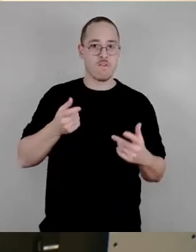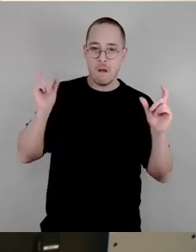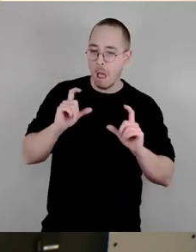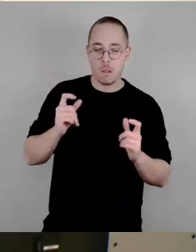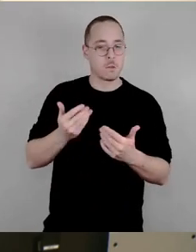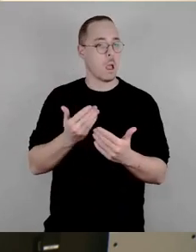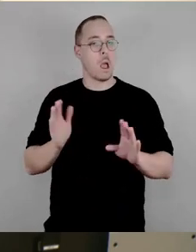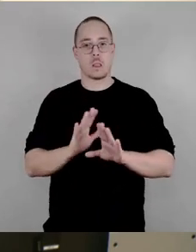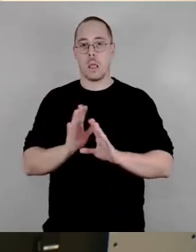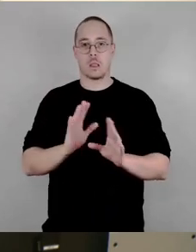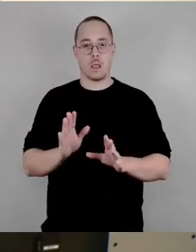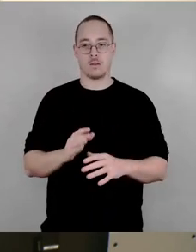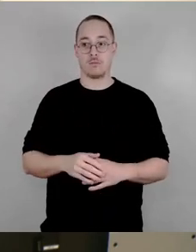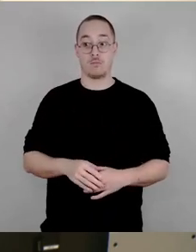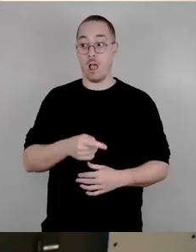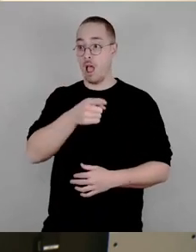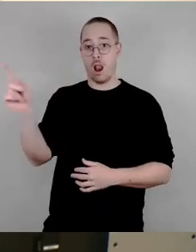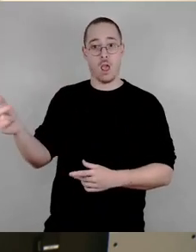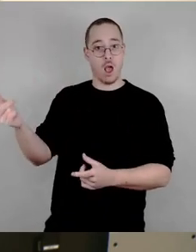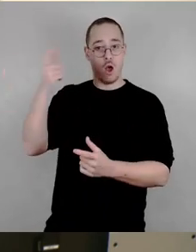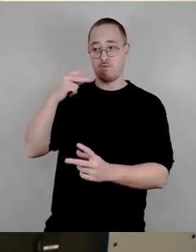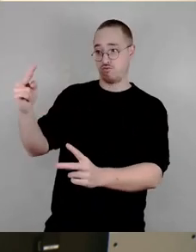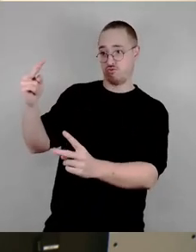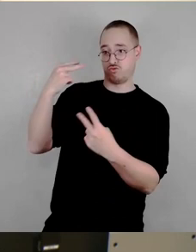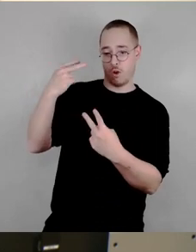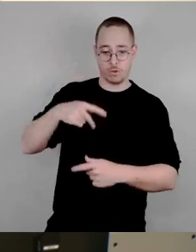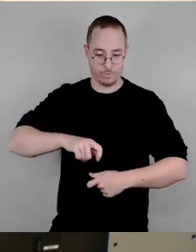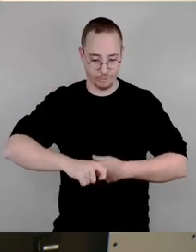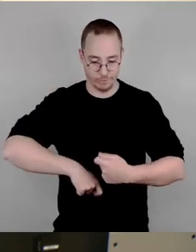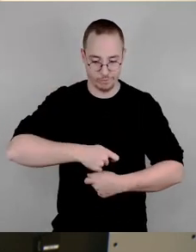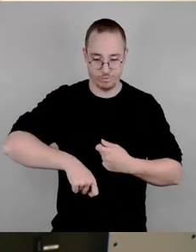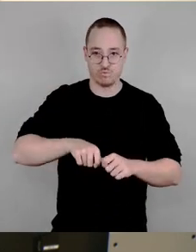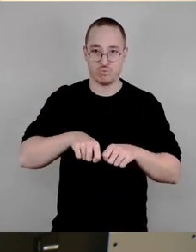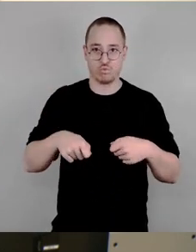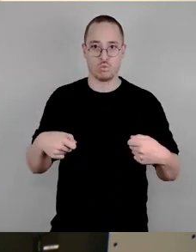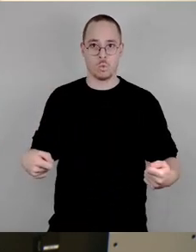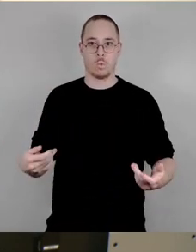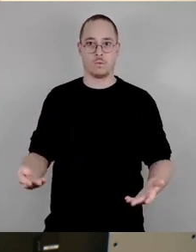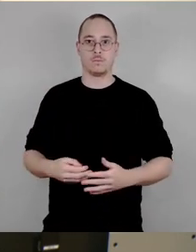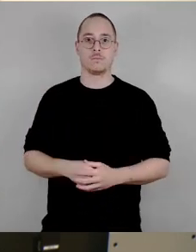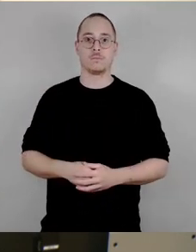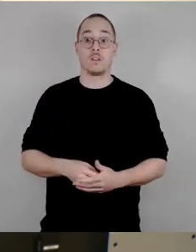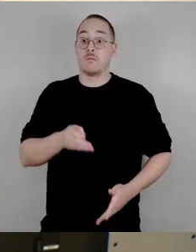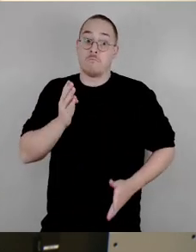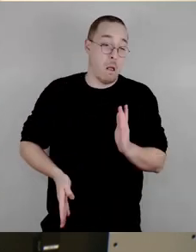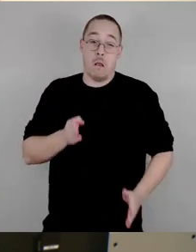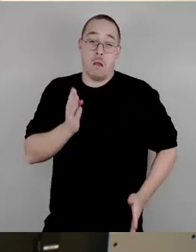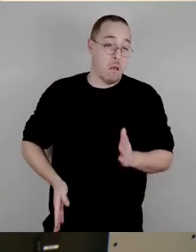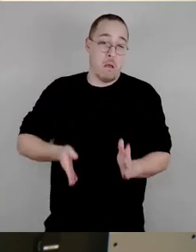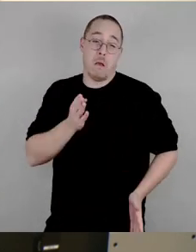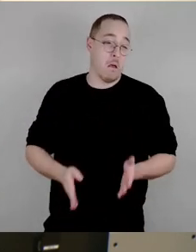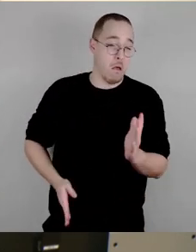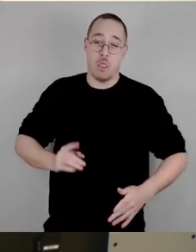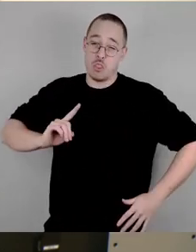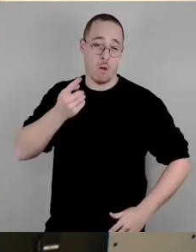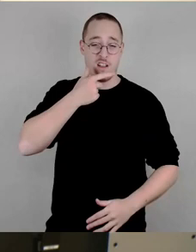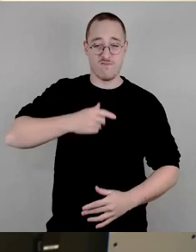zu Wieder flitzt er wie bescheuert Hofft, dass sich der Ruhm erneuert Doch Marco kriegt die Kurve nicht